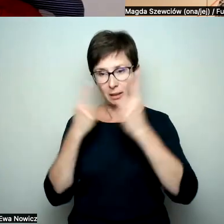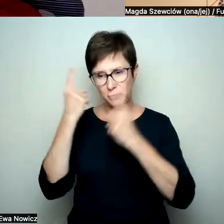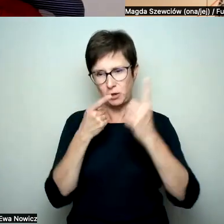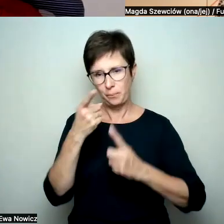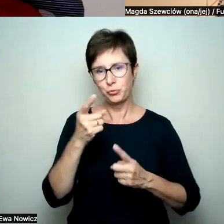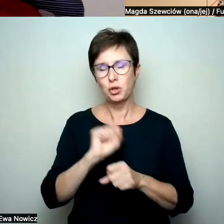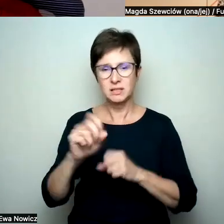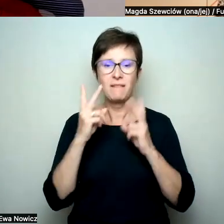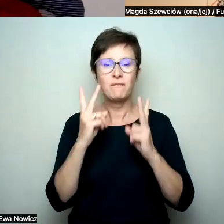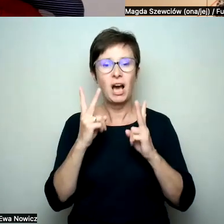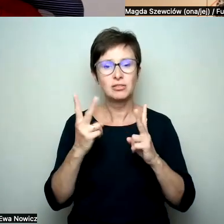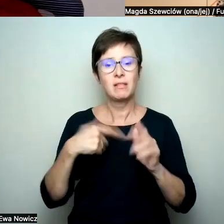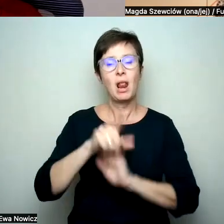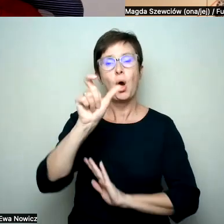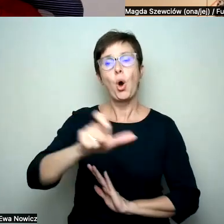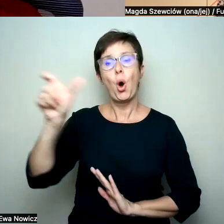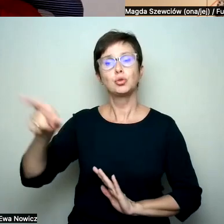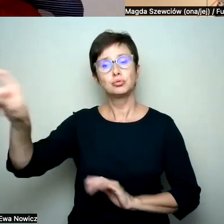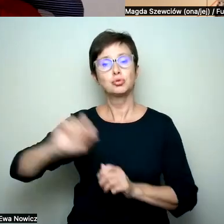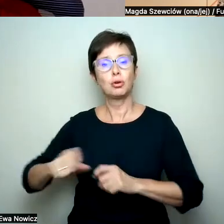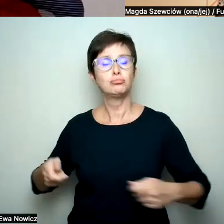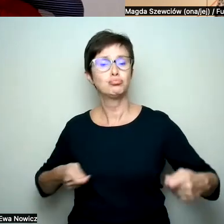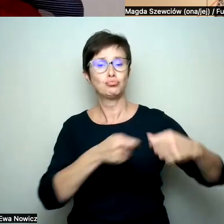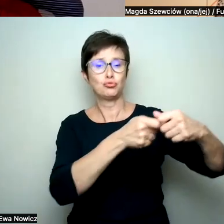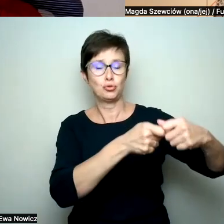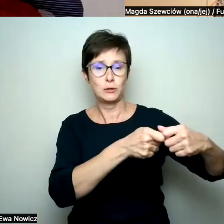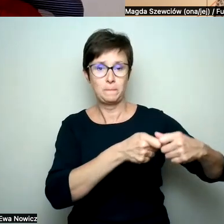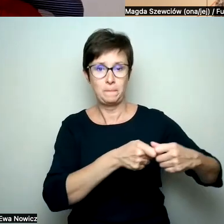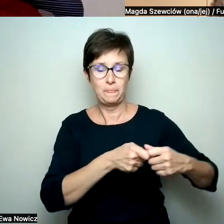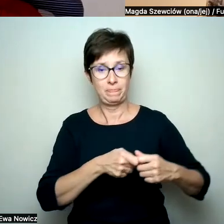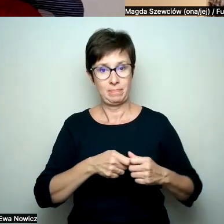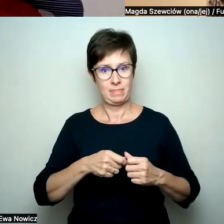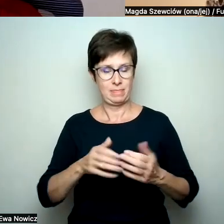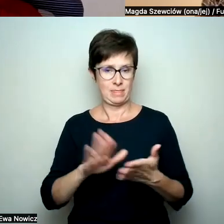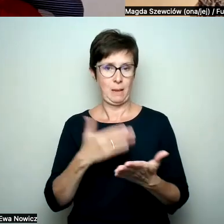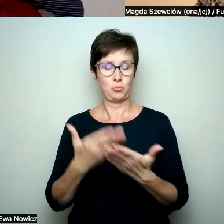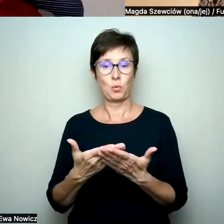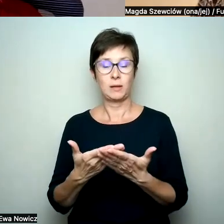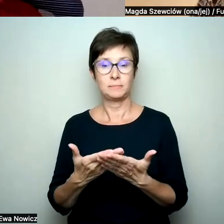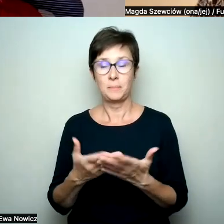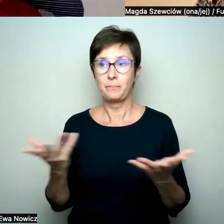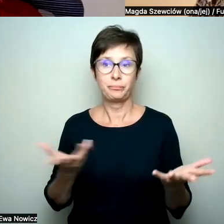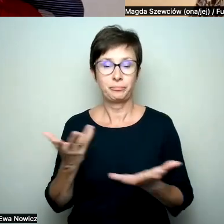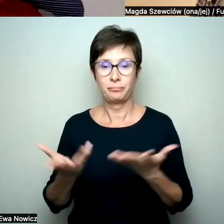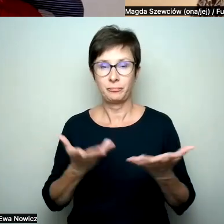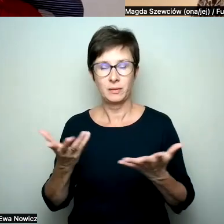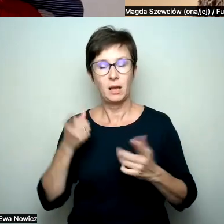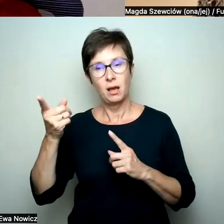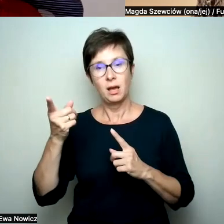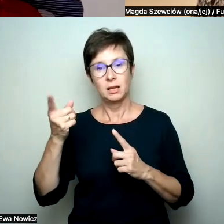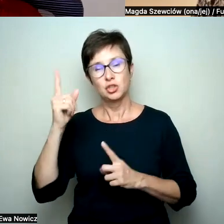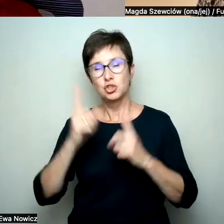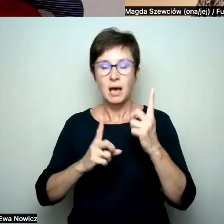istotne dla osób sojuszniczych w momencie, kiedy nagle z takiego jednak dość myślę sobie